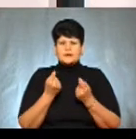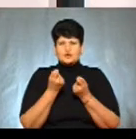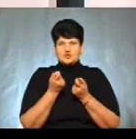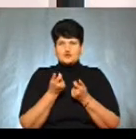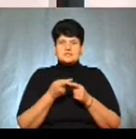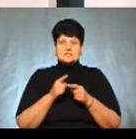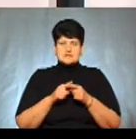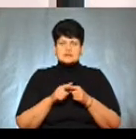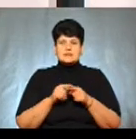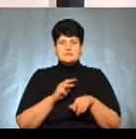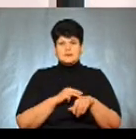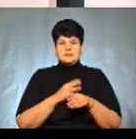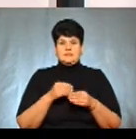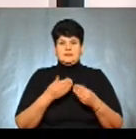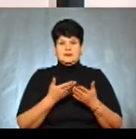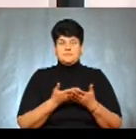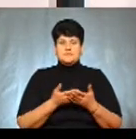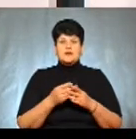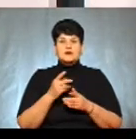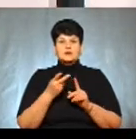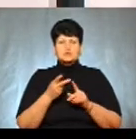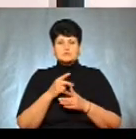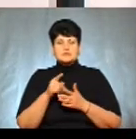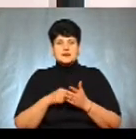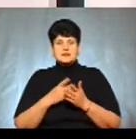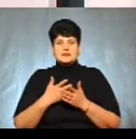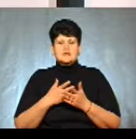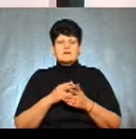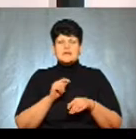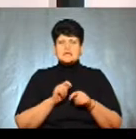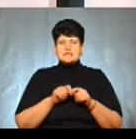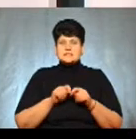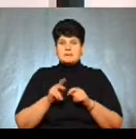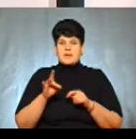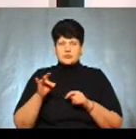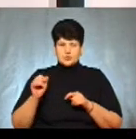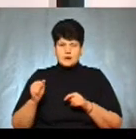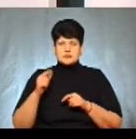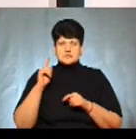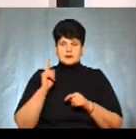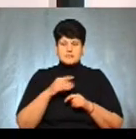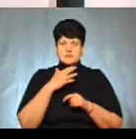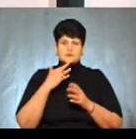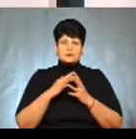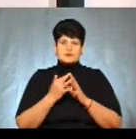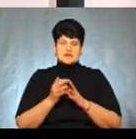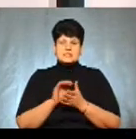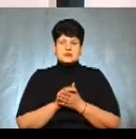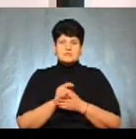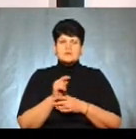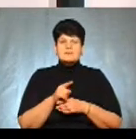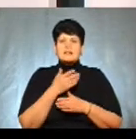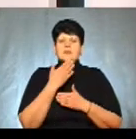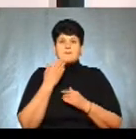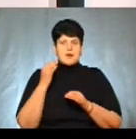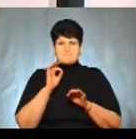зацепку правоохоронного ворога для встановлення цього. Дальше питання лежить із самого дільничого інспектора. Знаю багато населення пунктів, із ними особисто знайомі, де немає